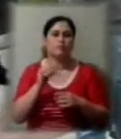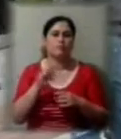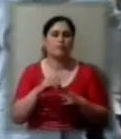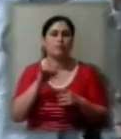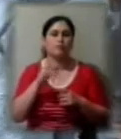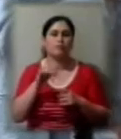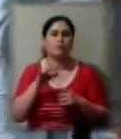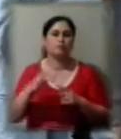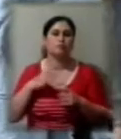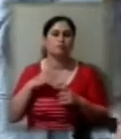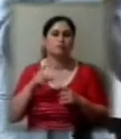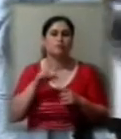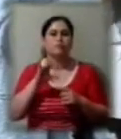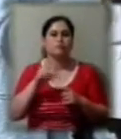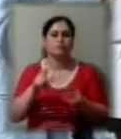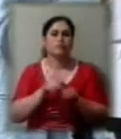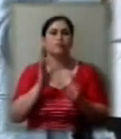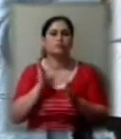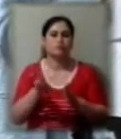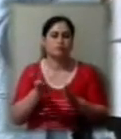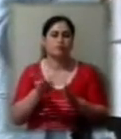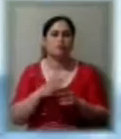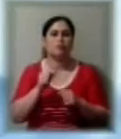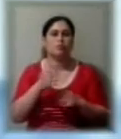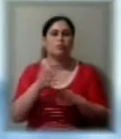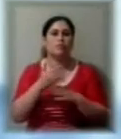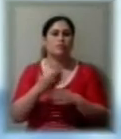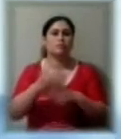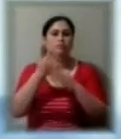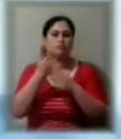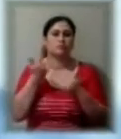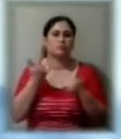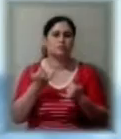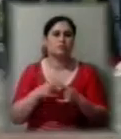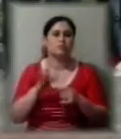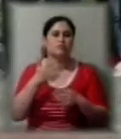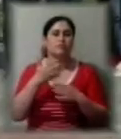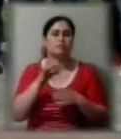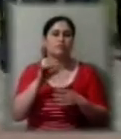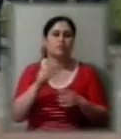що фестиваль таки відбудеться, а прапор, який підняли сьогодні, висітиме у сквері до осені.